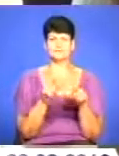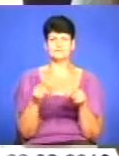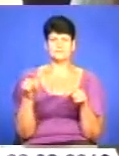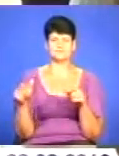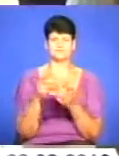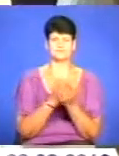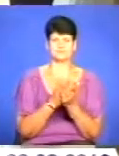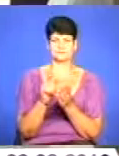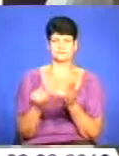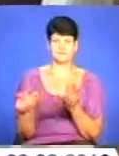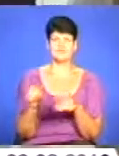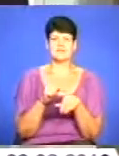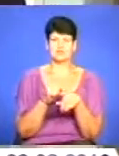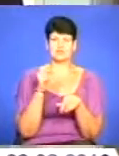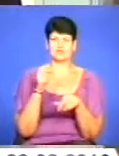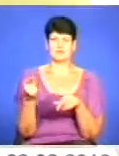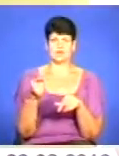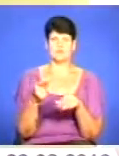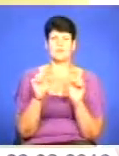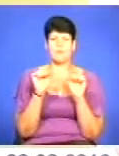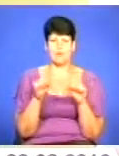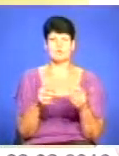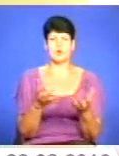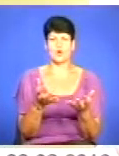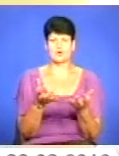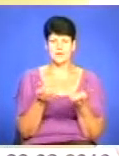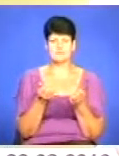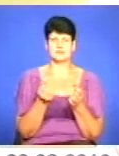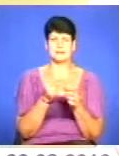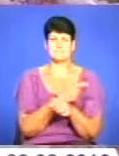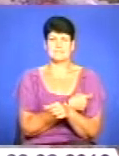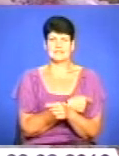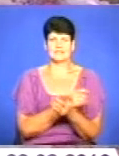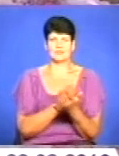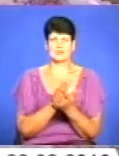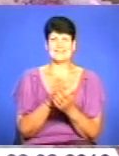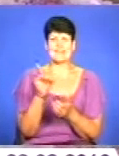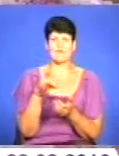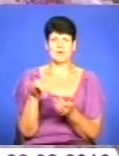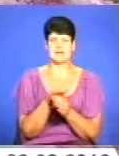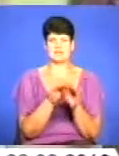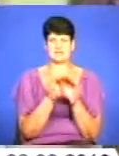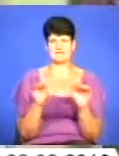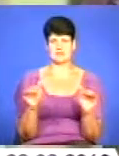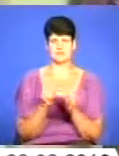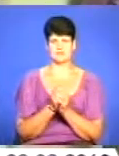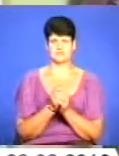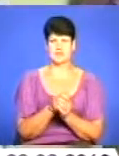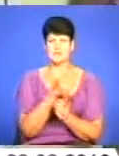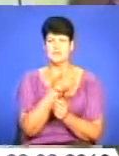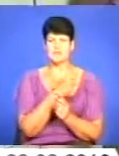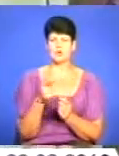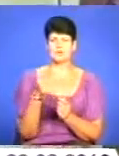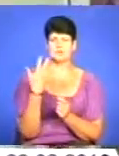персонал відчувають, що і на Тернопільщині можна отримувати медичні послуги європейського рівня. На протязі п'яти